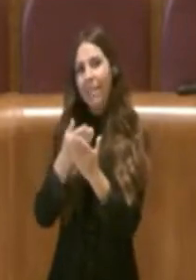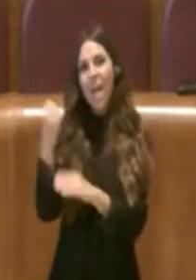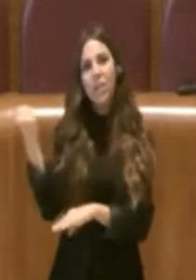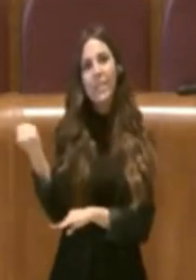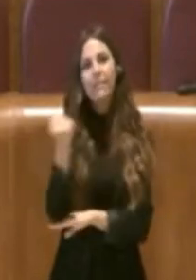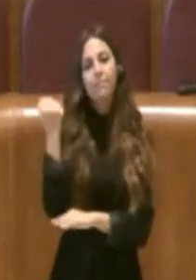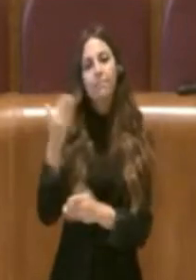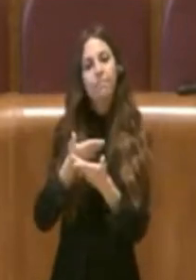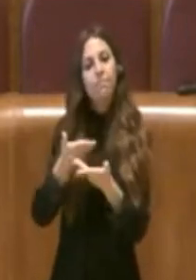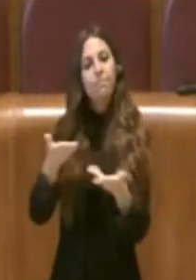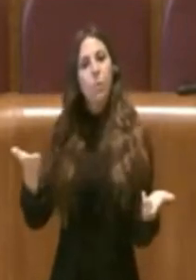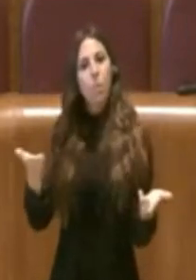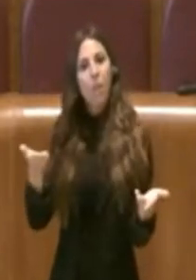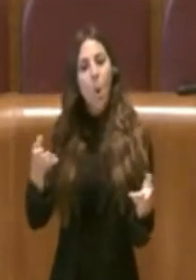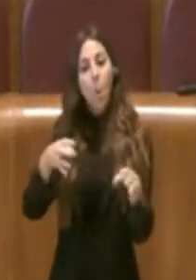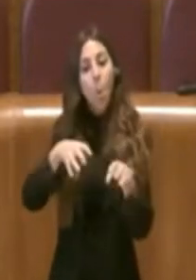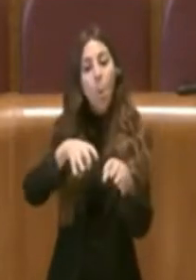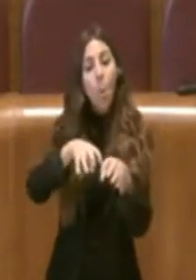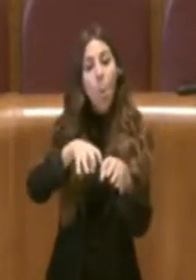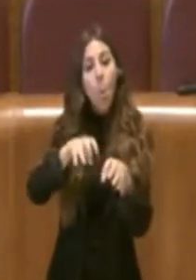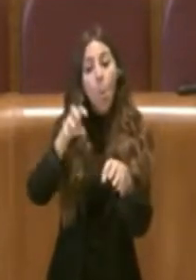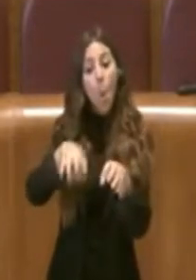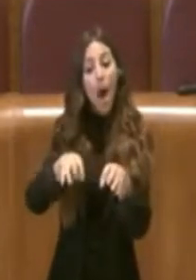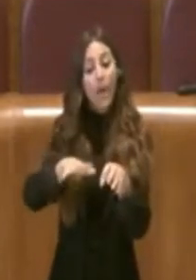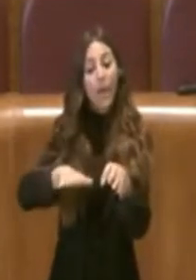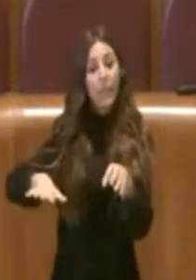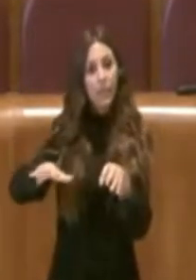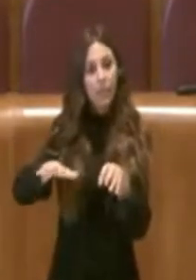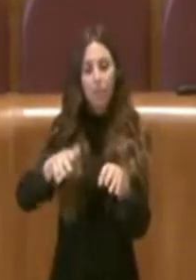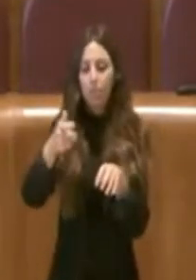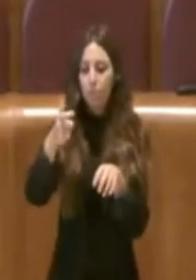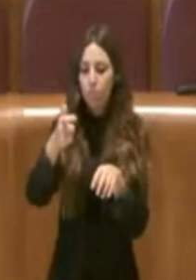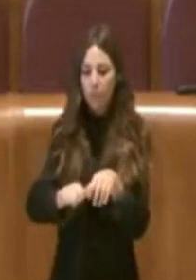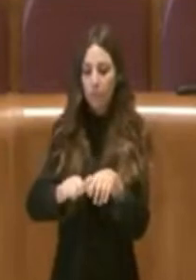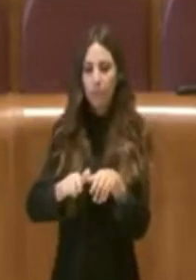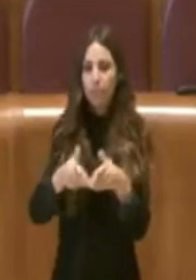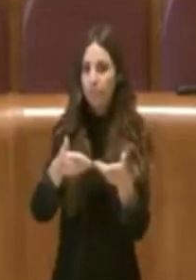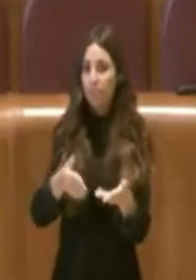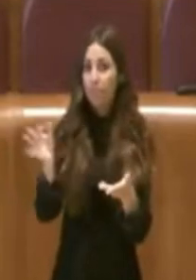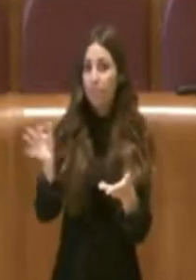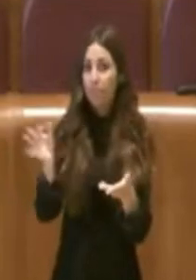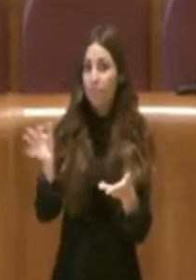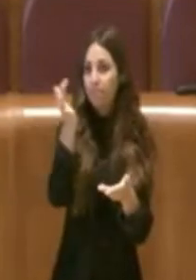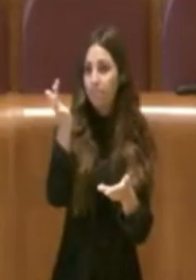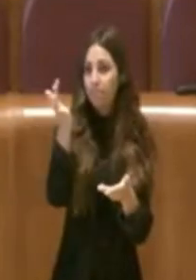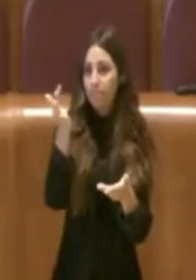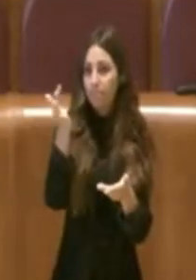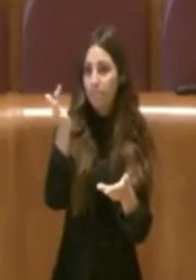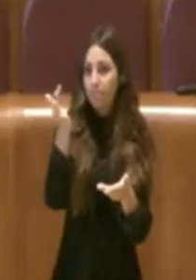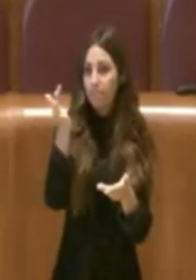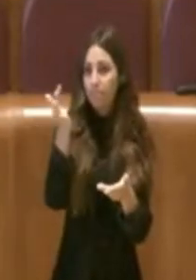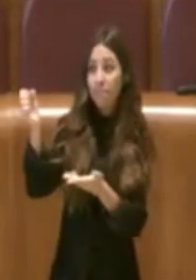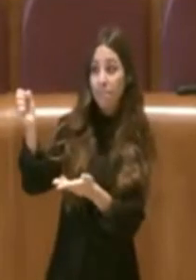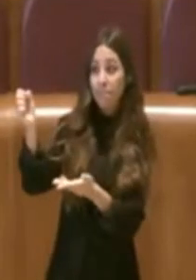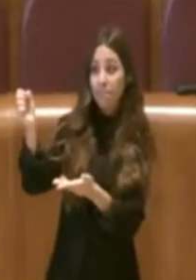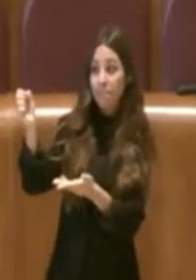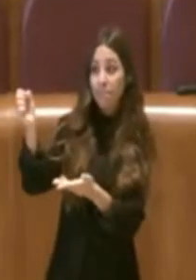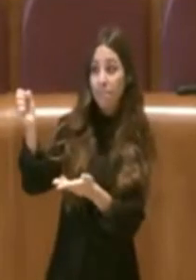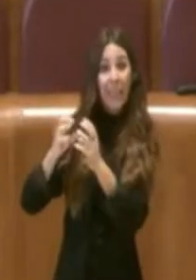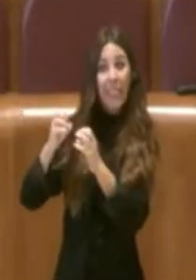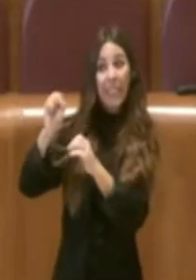pubblici di quartiere. Proprio perché attualmente se dovesse farli la ditta CAM